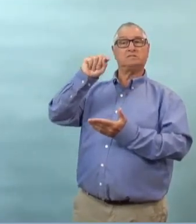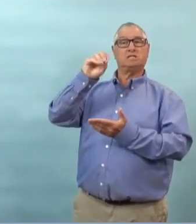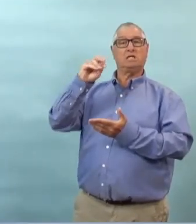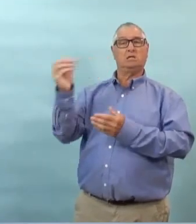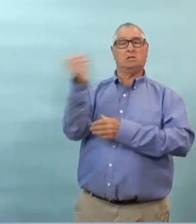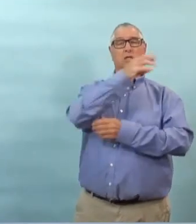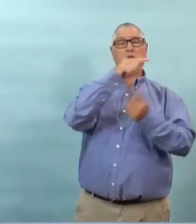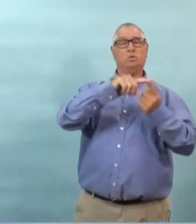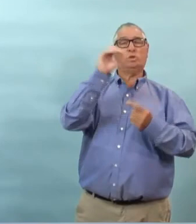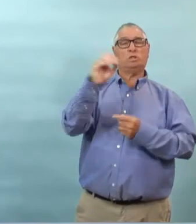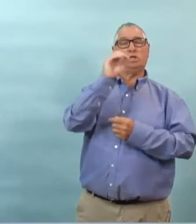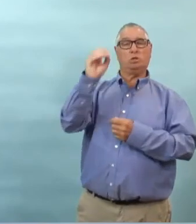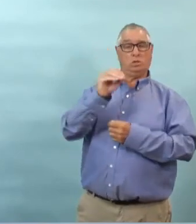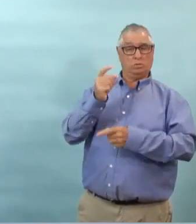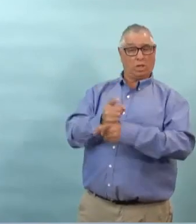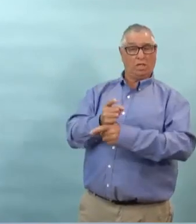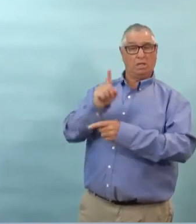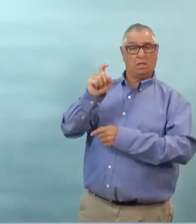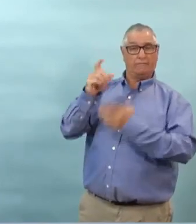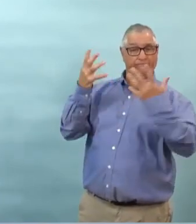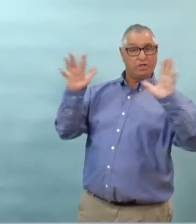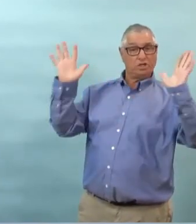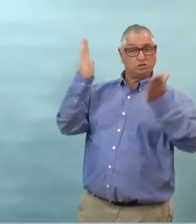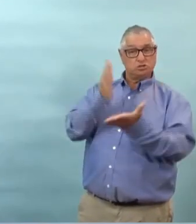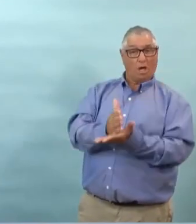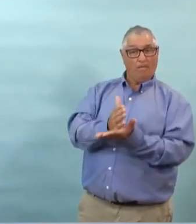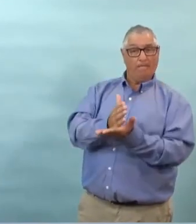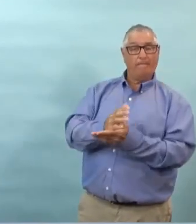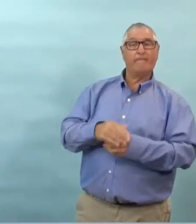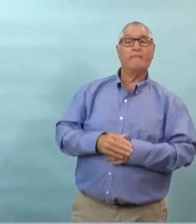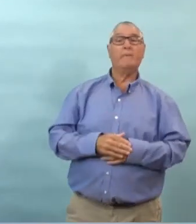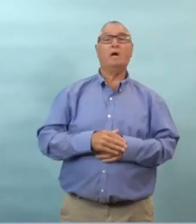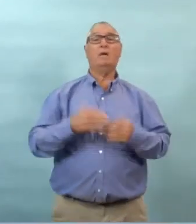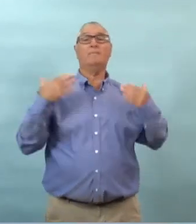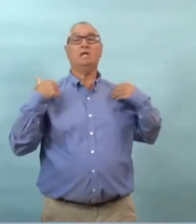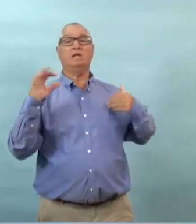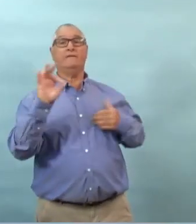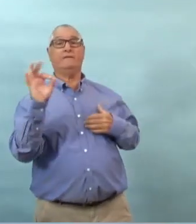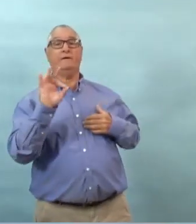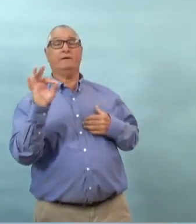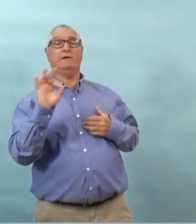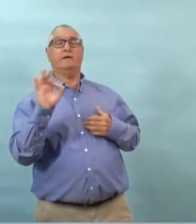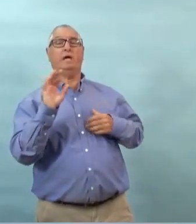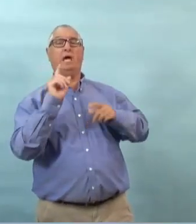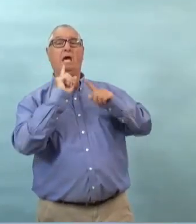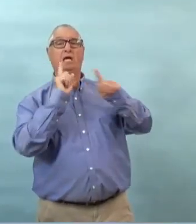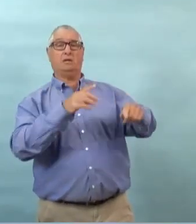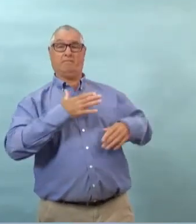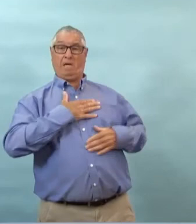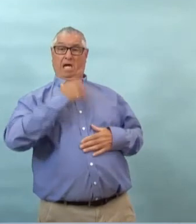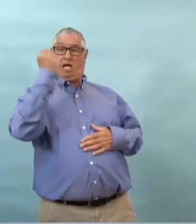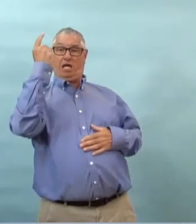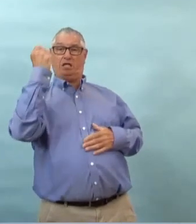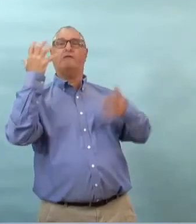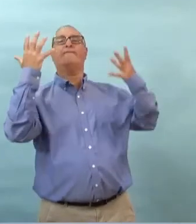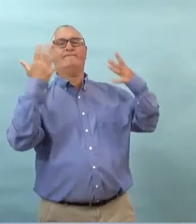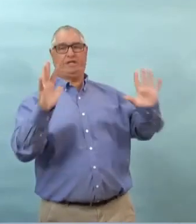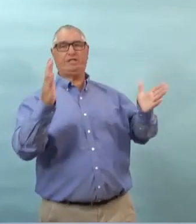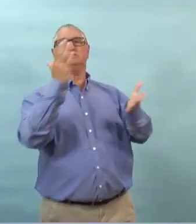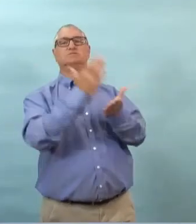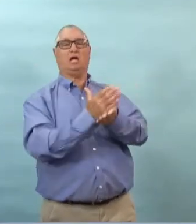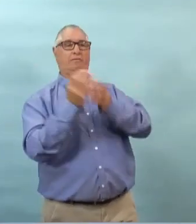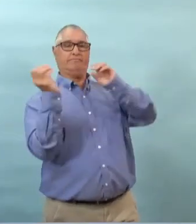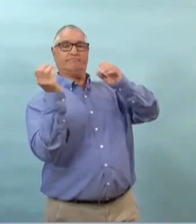ça je vais devoir vous répondre plus tard je sais qu'à l'heure actuelle tout l'équipement qui avait été apporté ici au